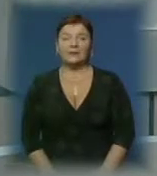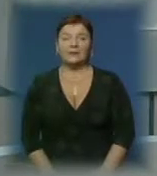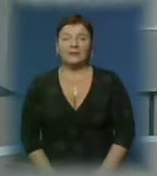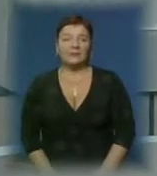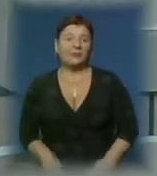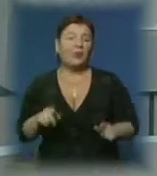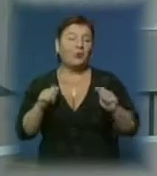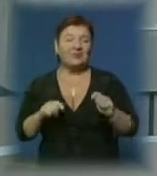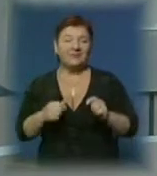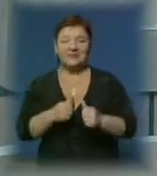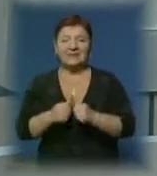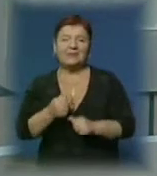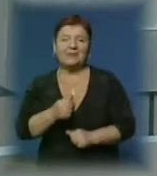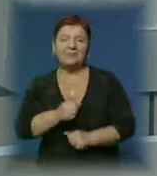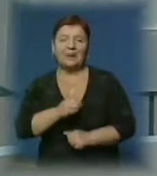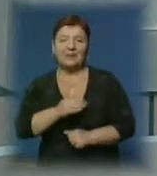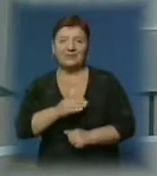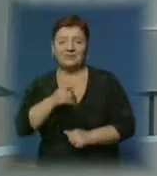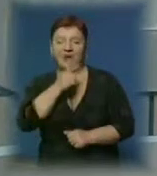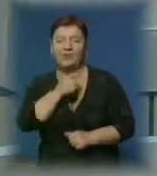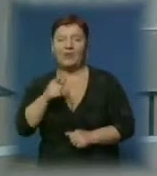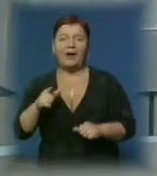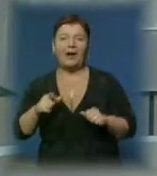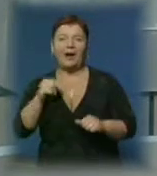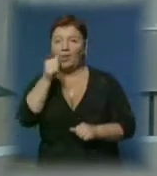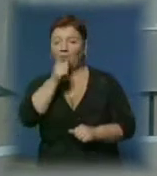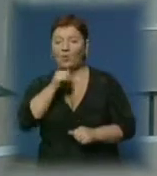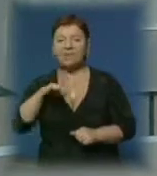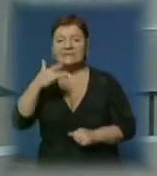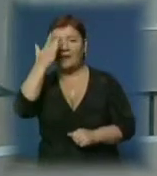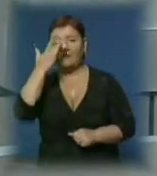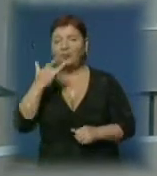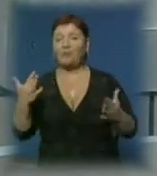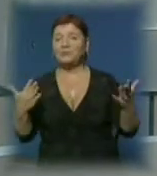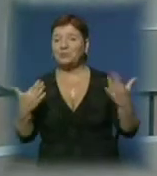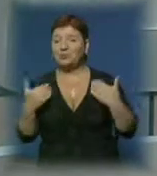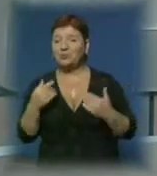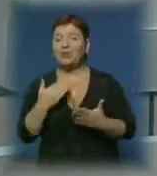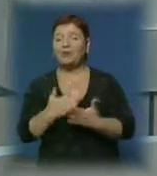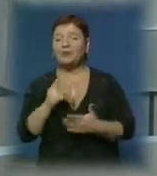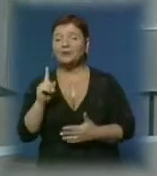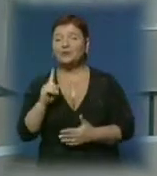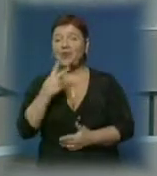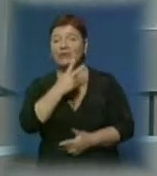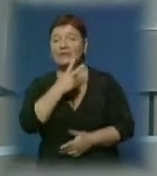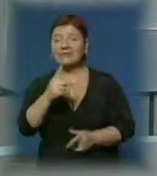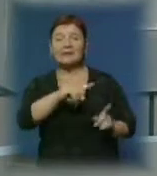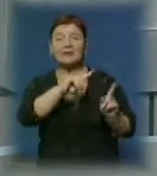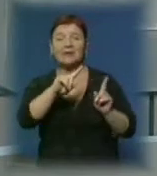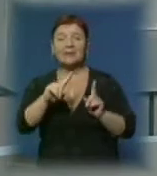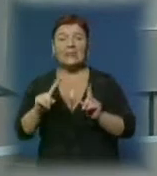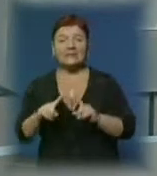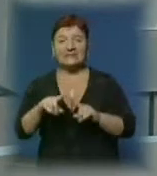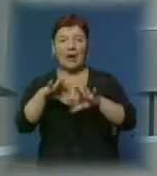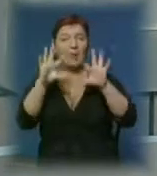Осінь – найбагатша пора року. Зокрема, на культурні події після літнього відпочинку мають що показати і закарпатські образотворці.